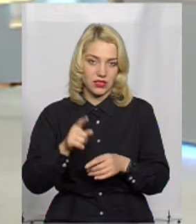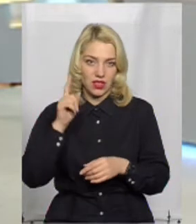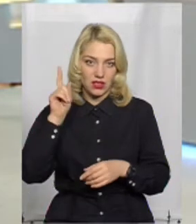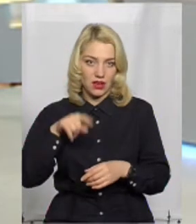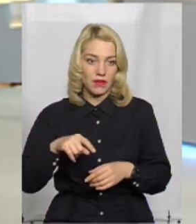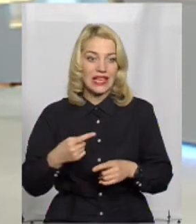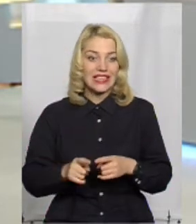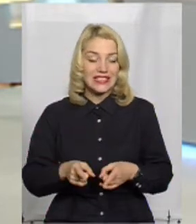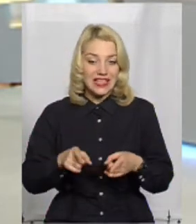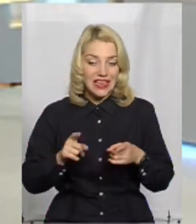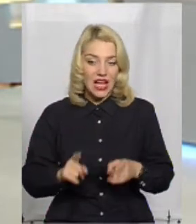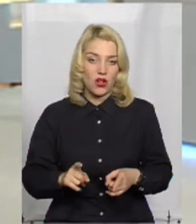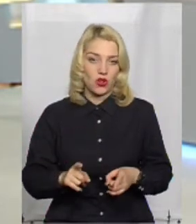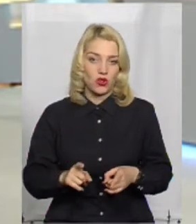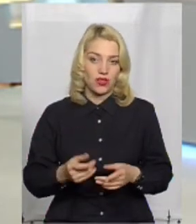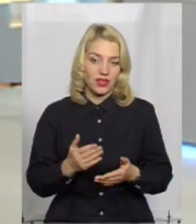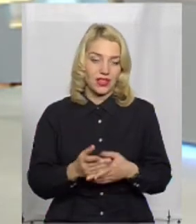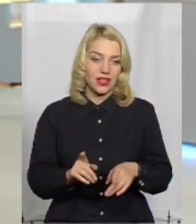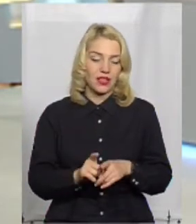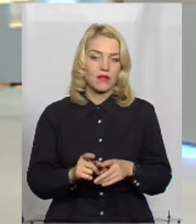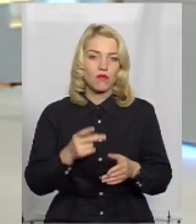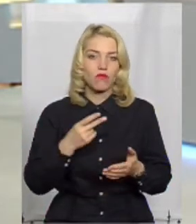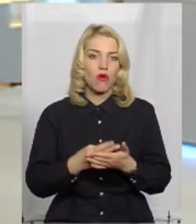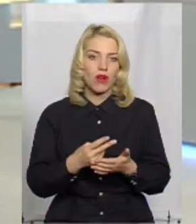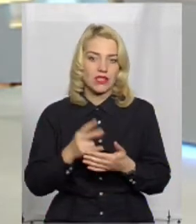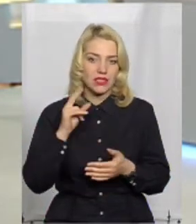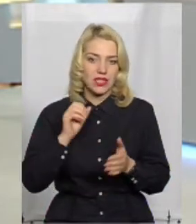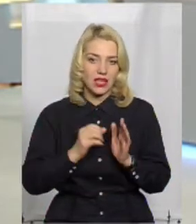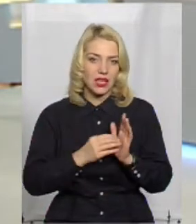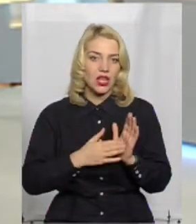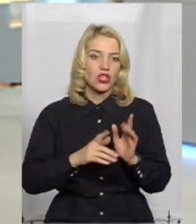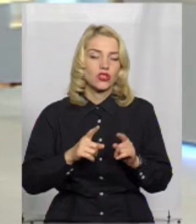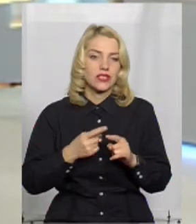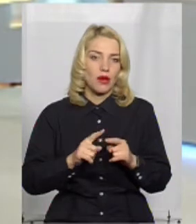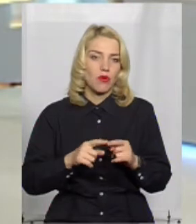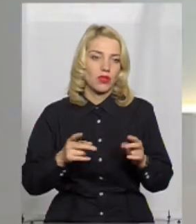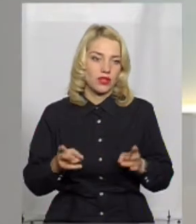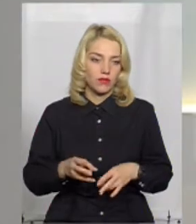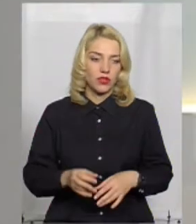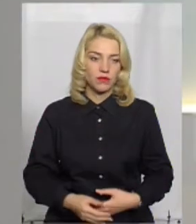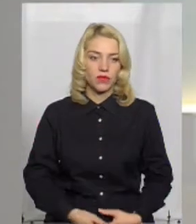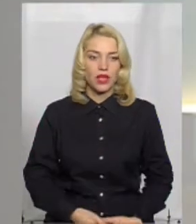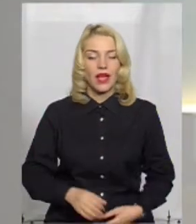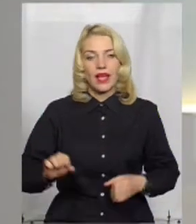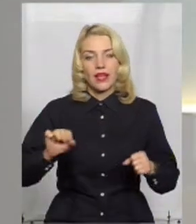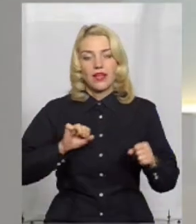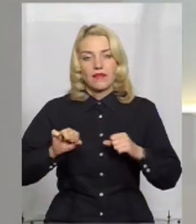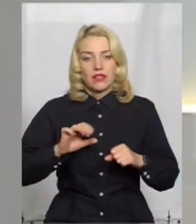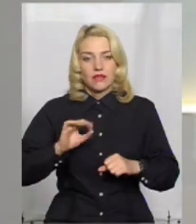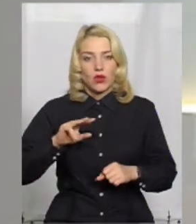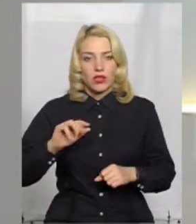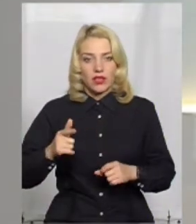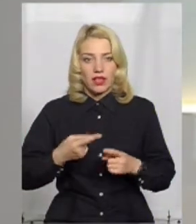це є таким показником, що це дійсно потрібно. Керівництво ОТГ, воно